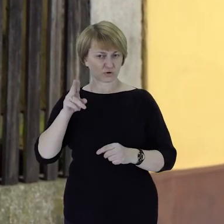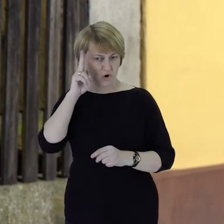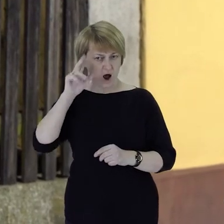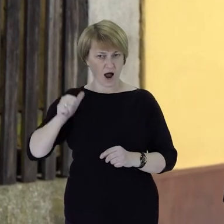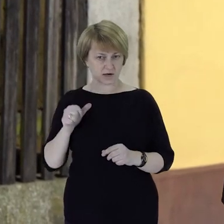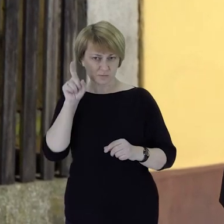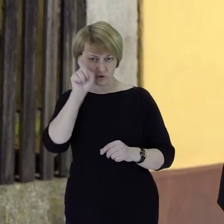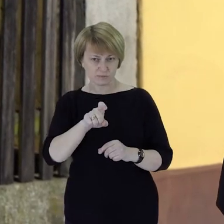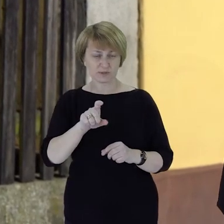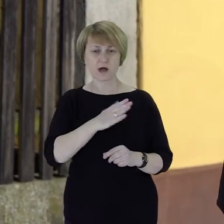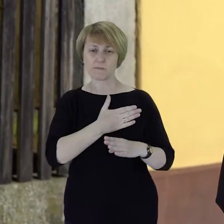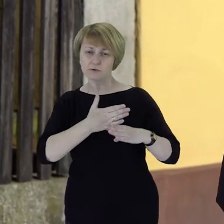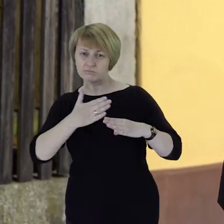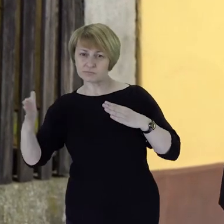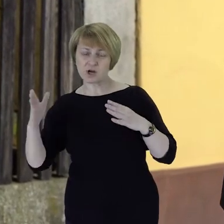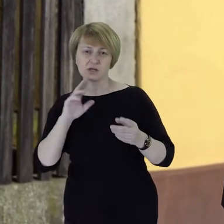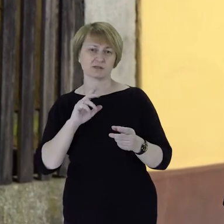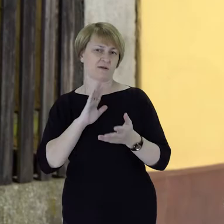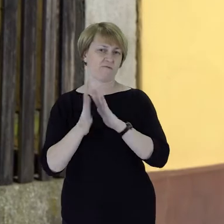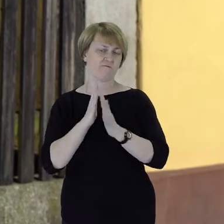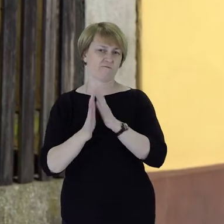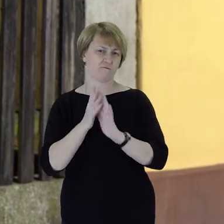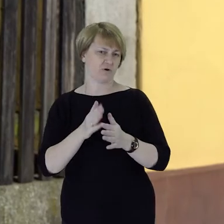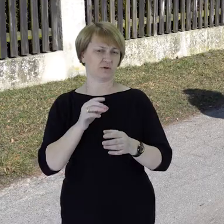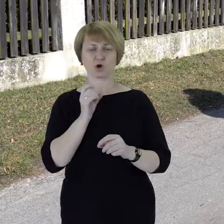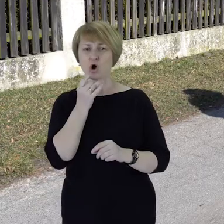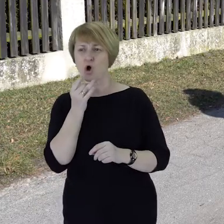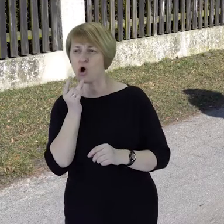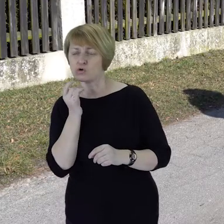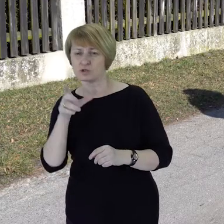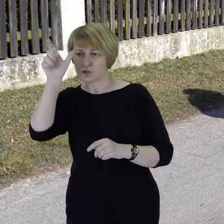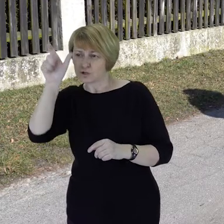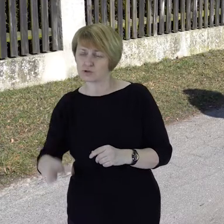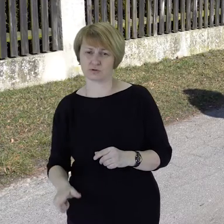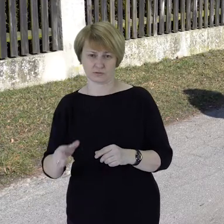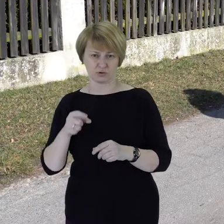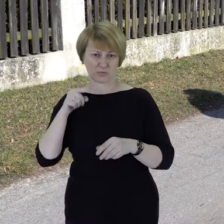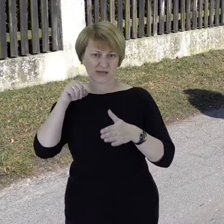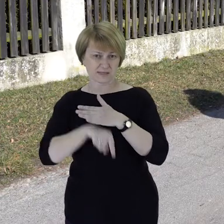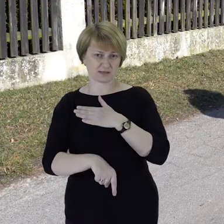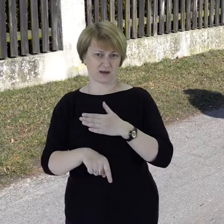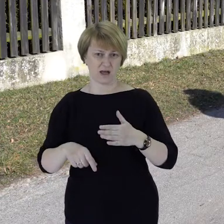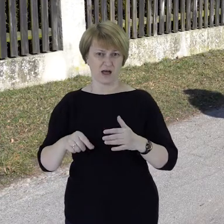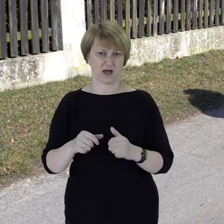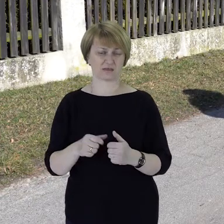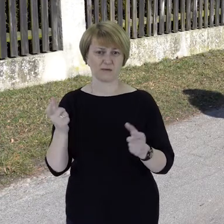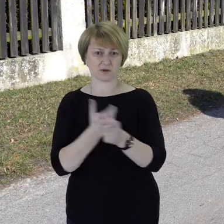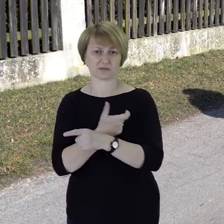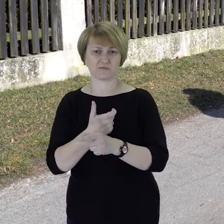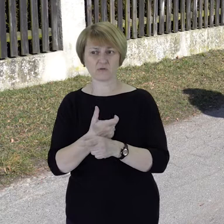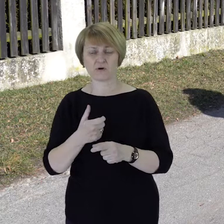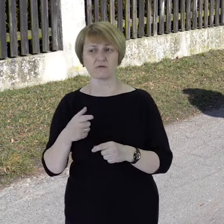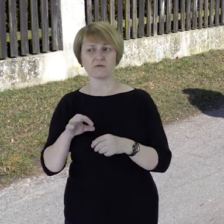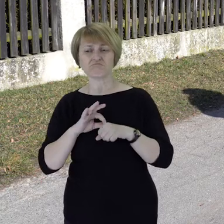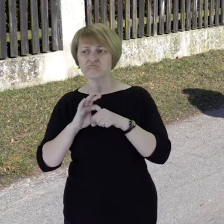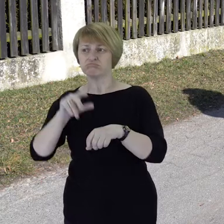w czasie trwania tych działań wojennych, oskarżono go o zdradę stanu, osadzając w takich ciężkich